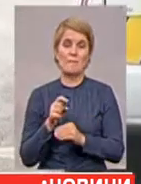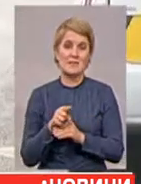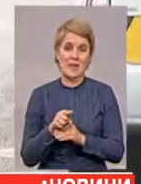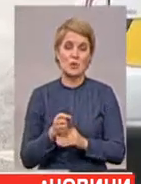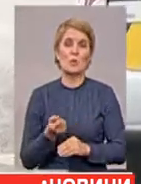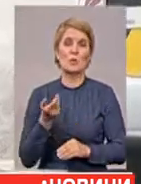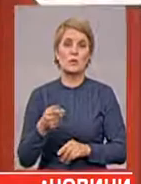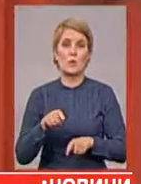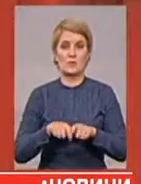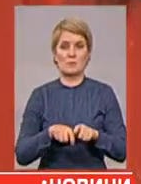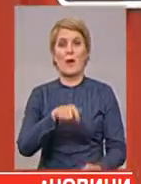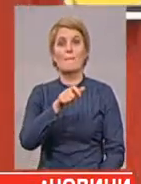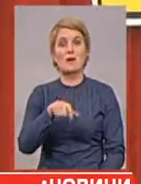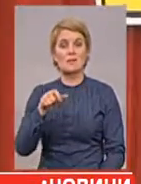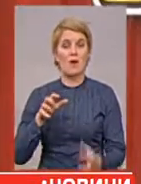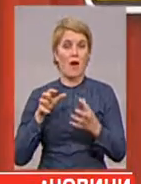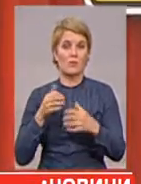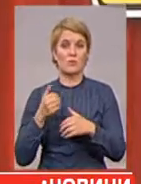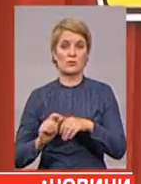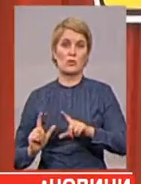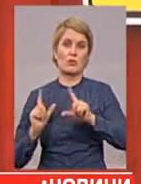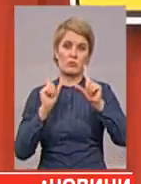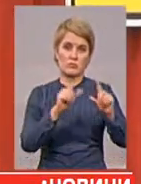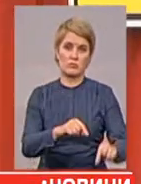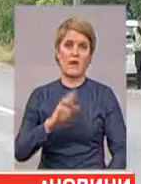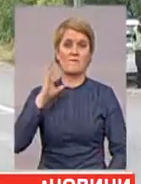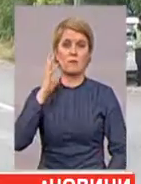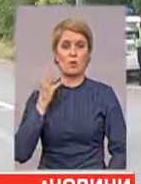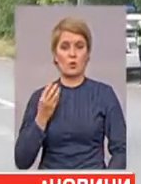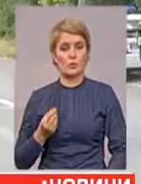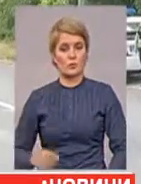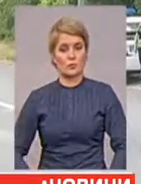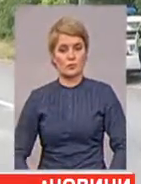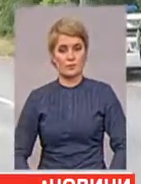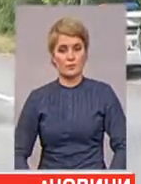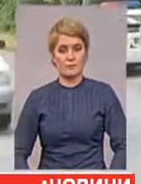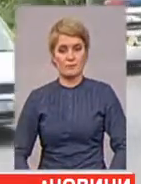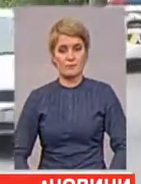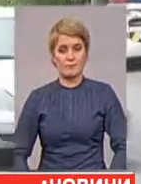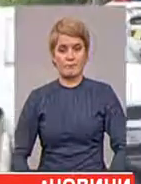рейсового автобусу вже доправили в Молдову. Андрій Коменко, Мирослав Солонар, Андрій Буріга. Новини на першому.